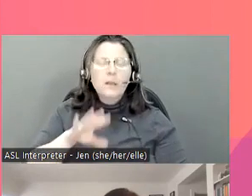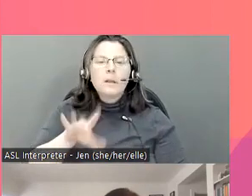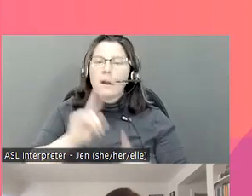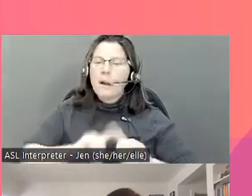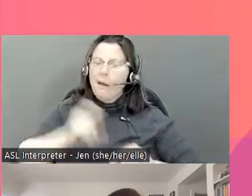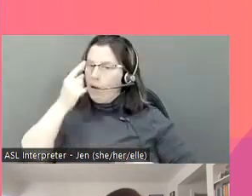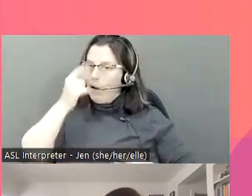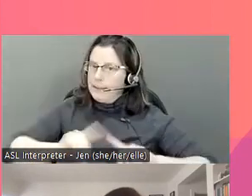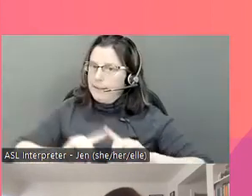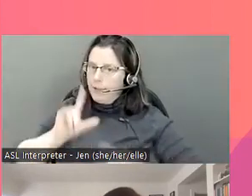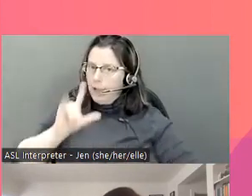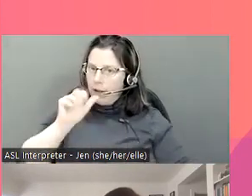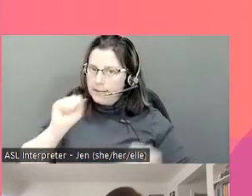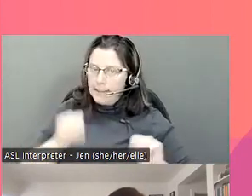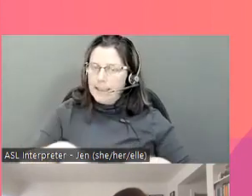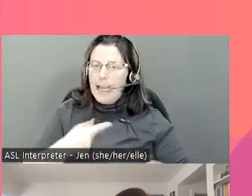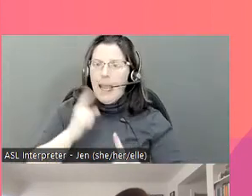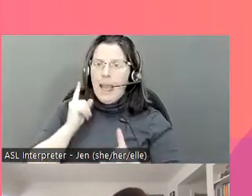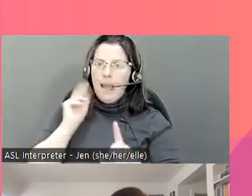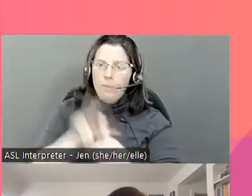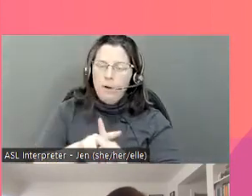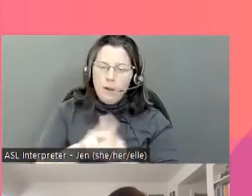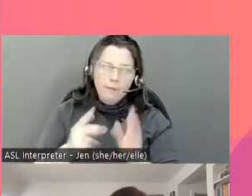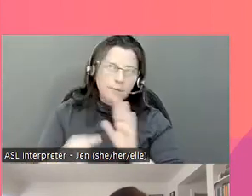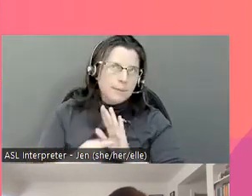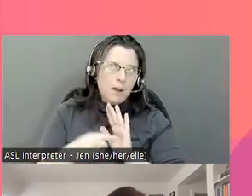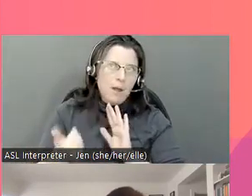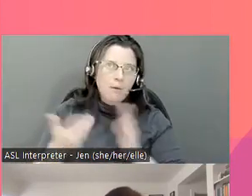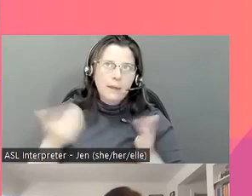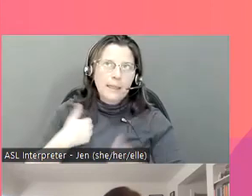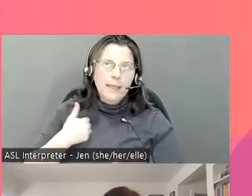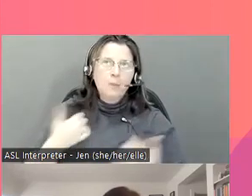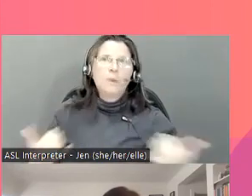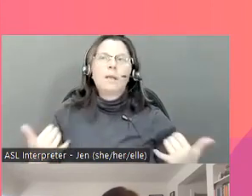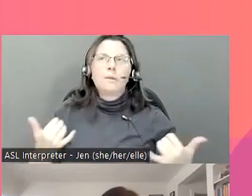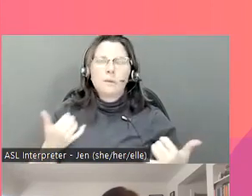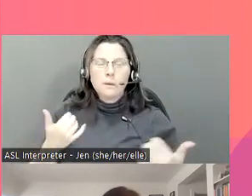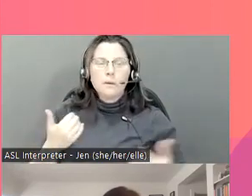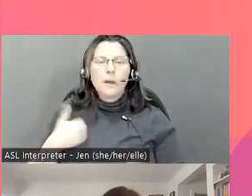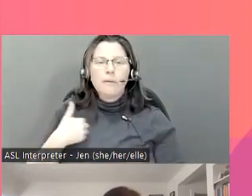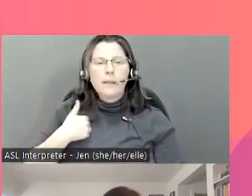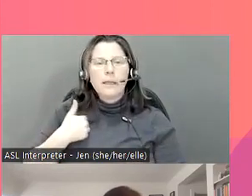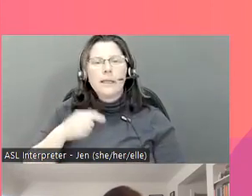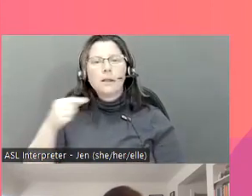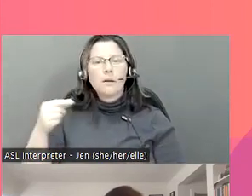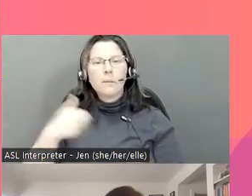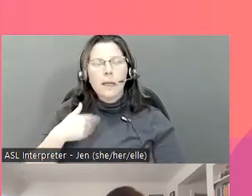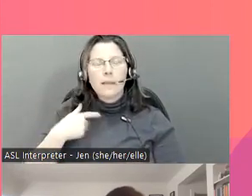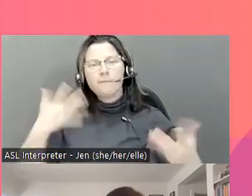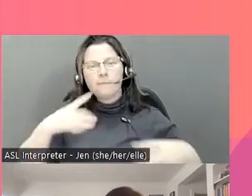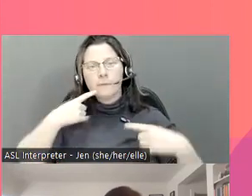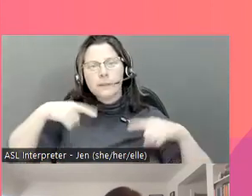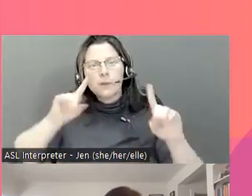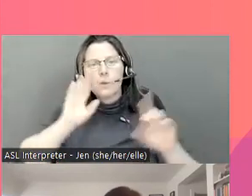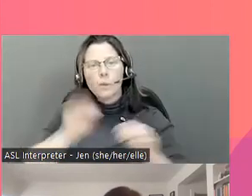Mais il y a aussi d'autres droits qui peuvent être pertinents. Par exemple, au Canada, le gouvernement du